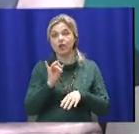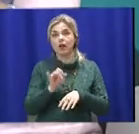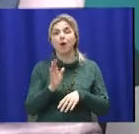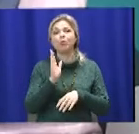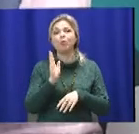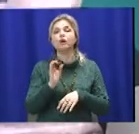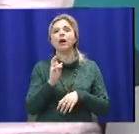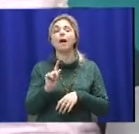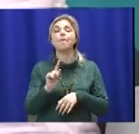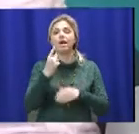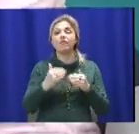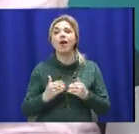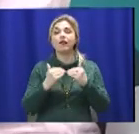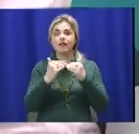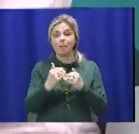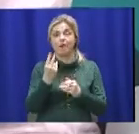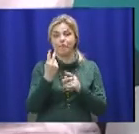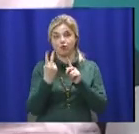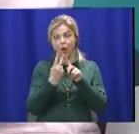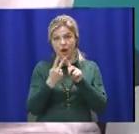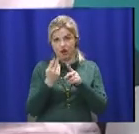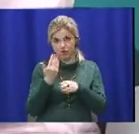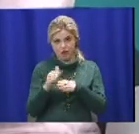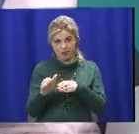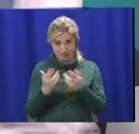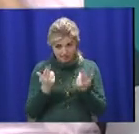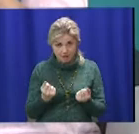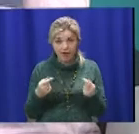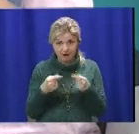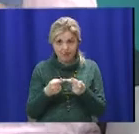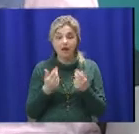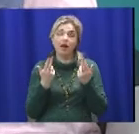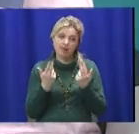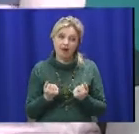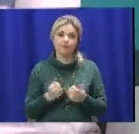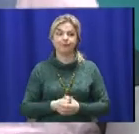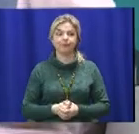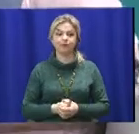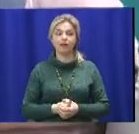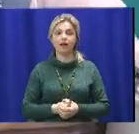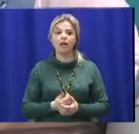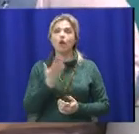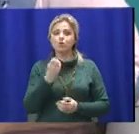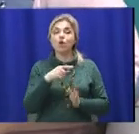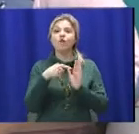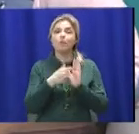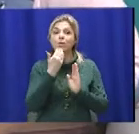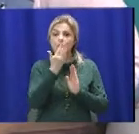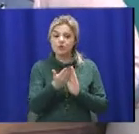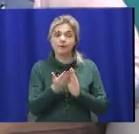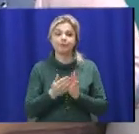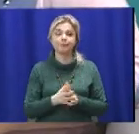ну, скажімо, першого етапу, друга частина. Так? Так. Які, от якраз, пані Маргарита, до вас